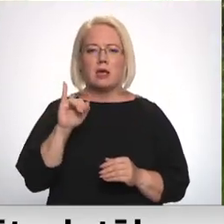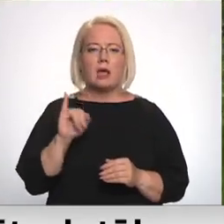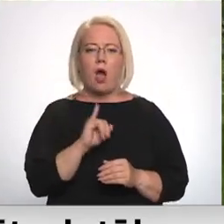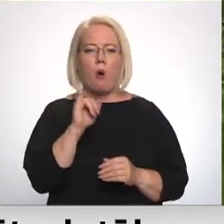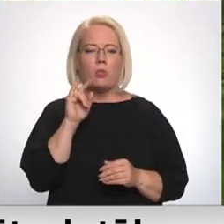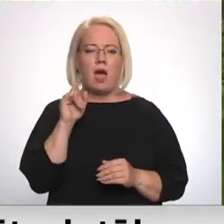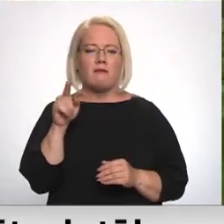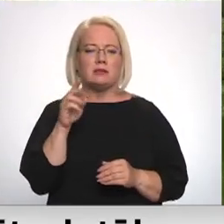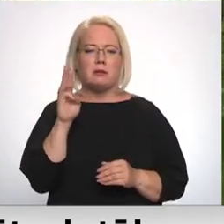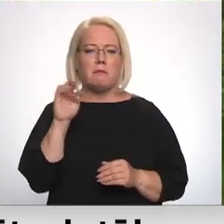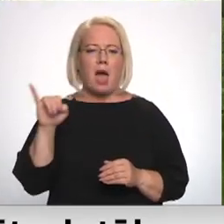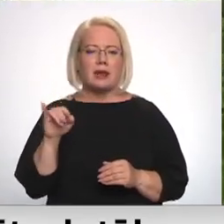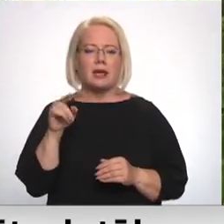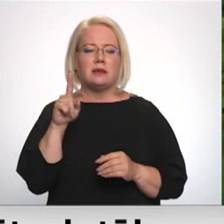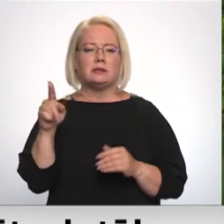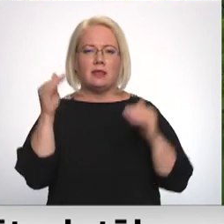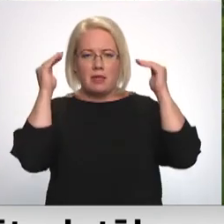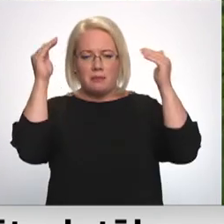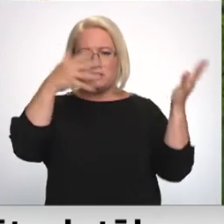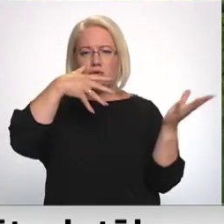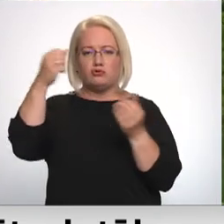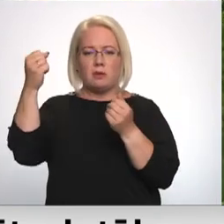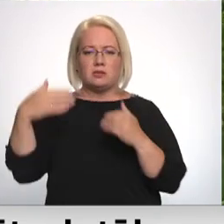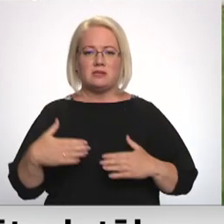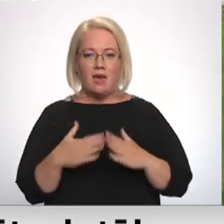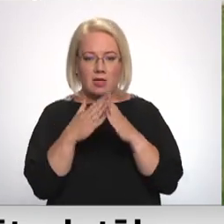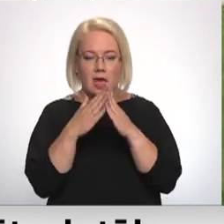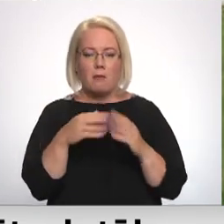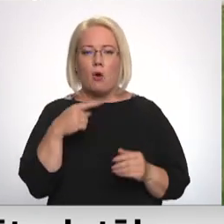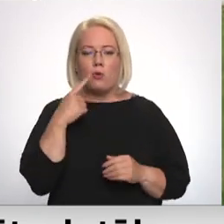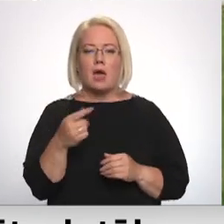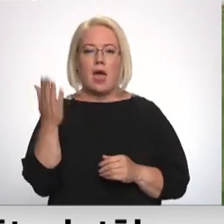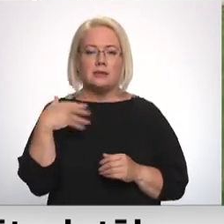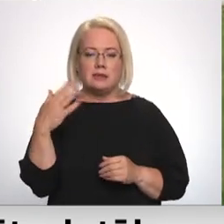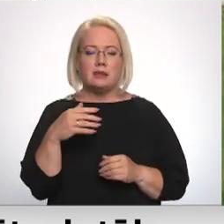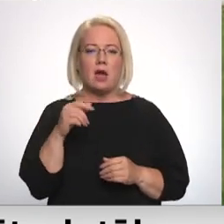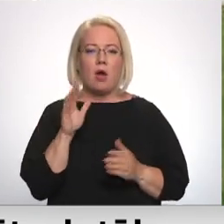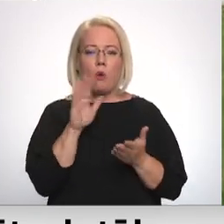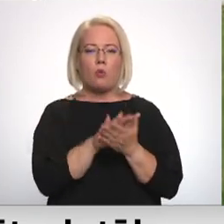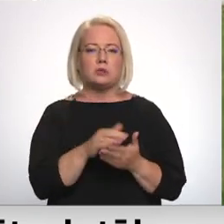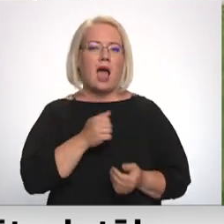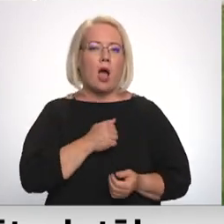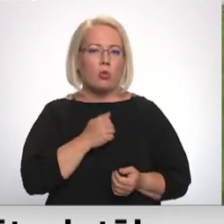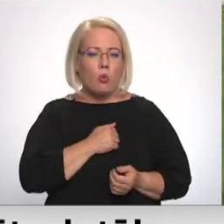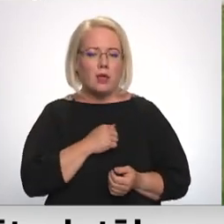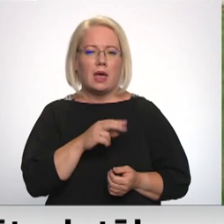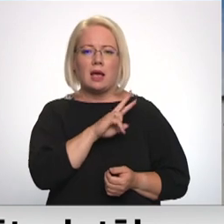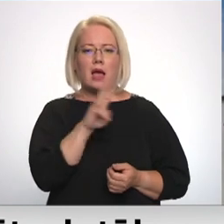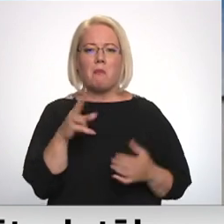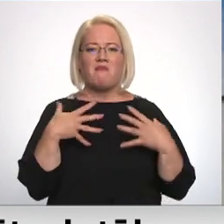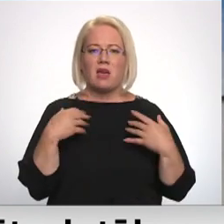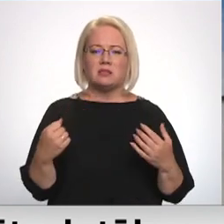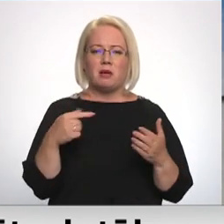uzņemšanas svētkiem. Baznīcas pārstāvi arī aicina uz aglonu, nedoties cilvēkiem, kuri nejūtas pārliecināti par savu